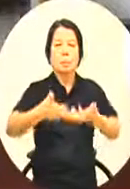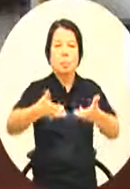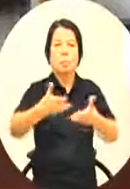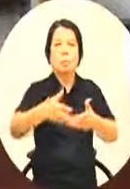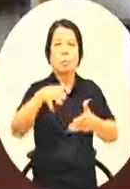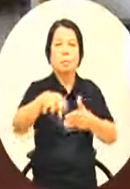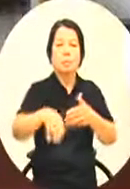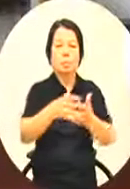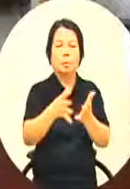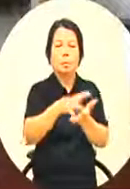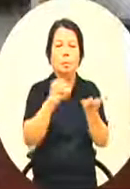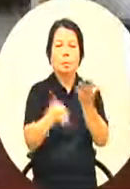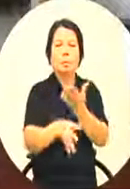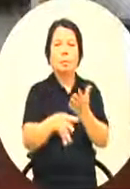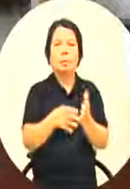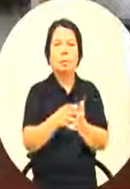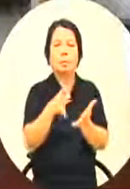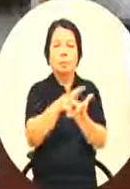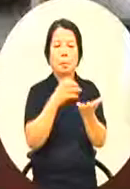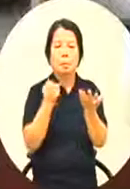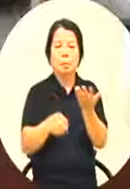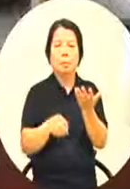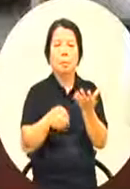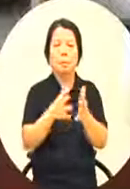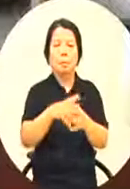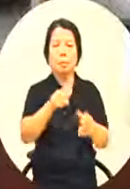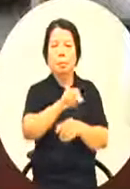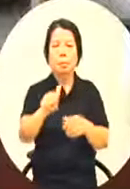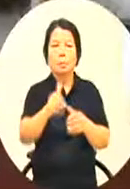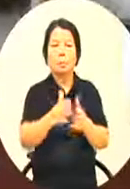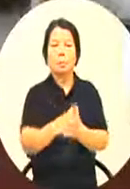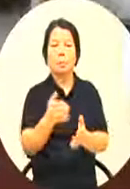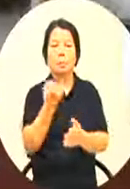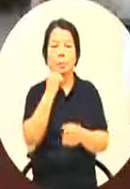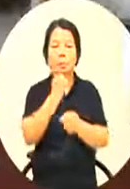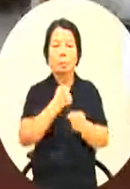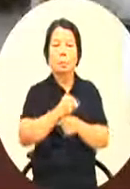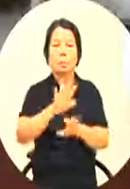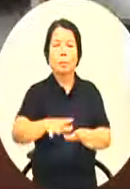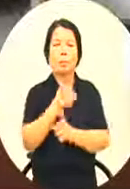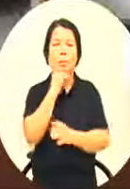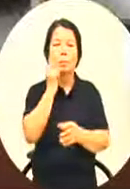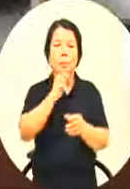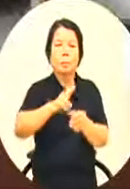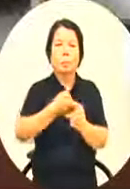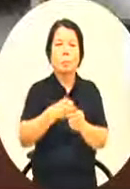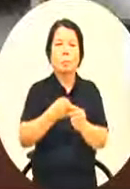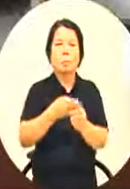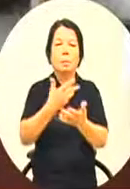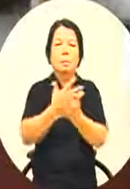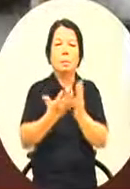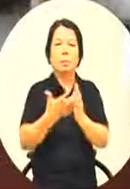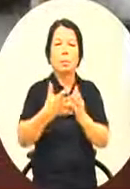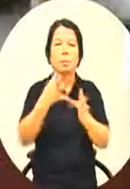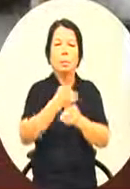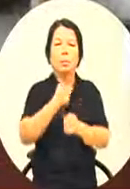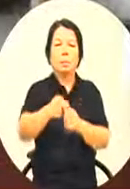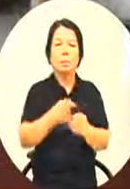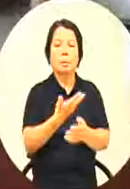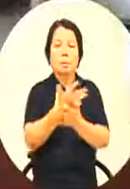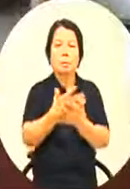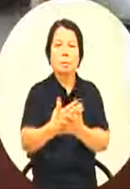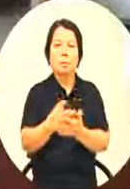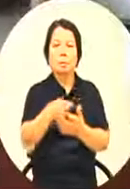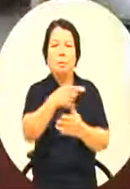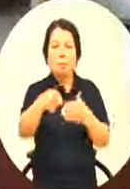拆解下来的那些零件可不可以作为今年钢雕艺术节的一个可以让艺术家发挥的